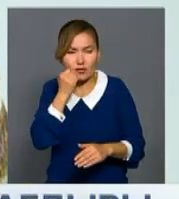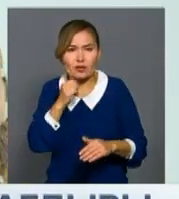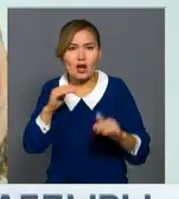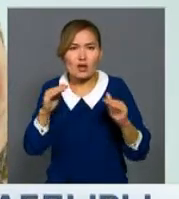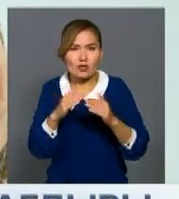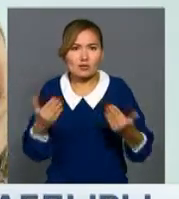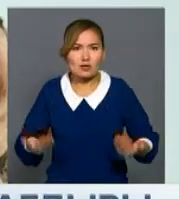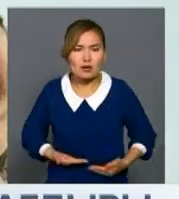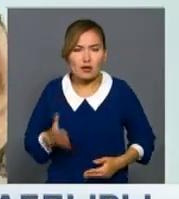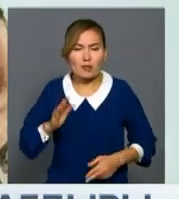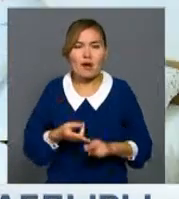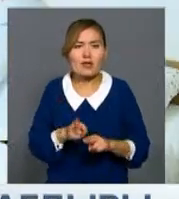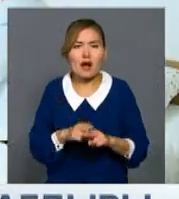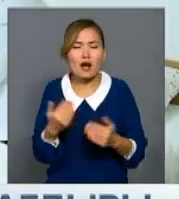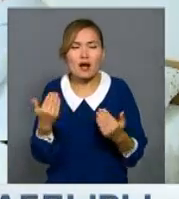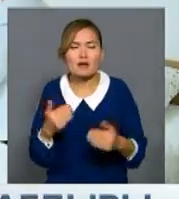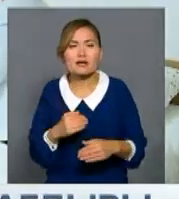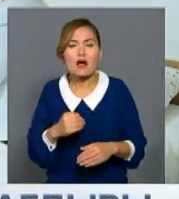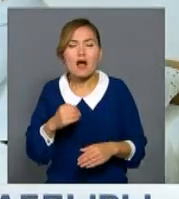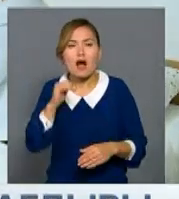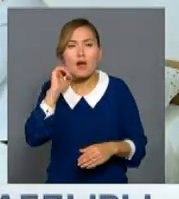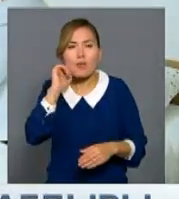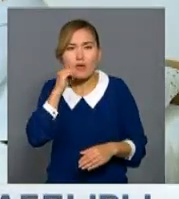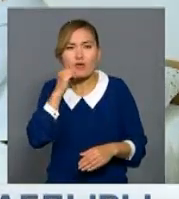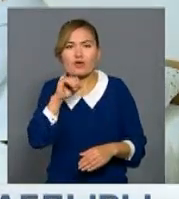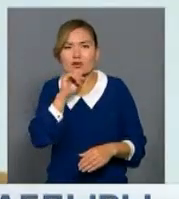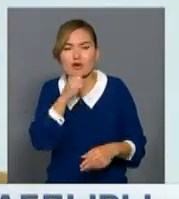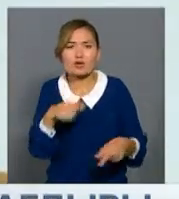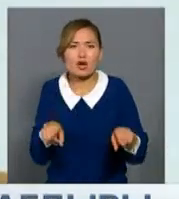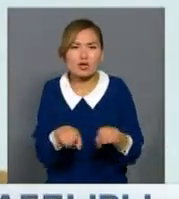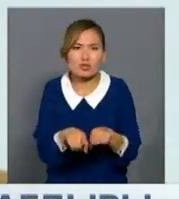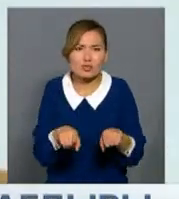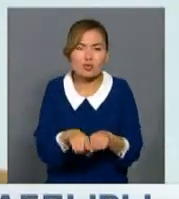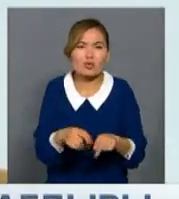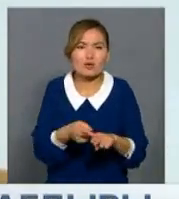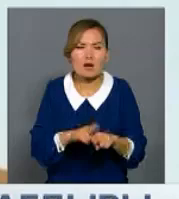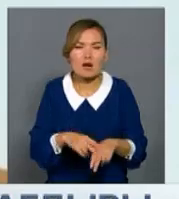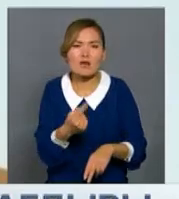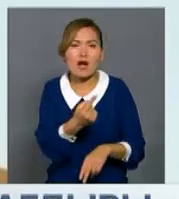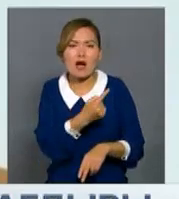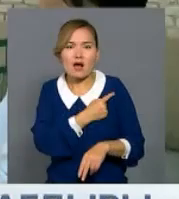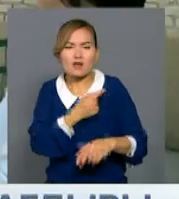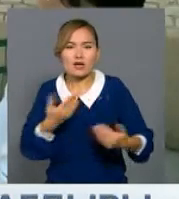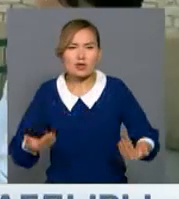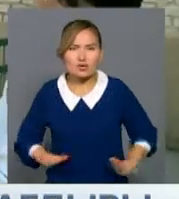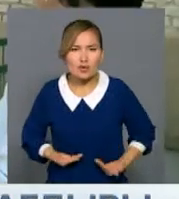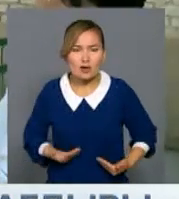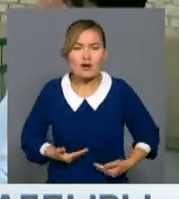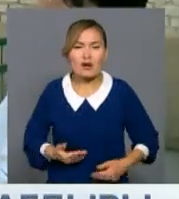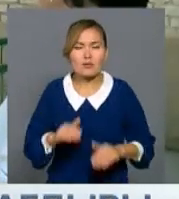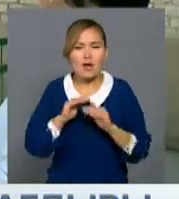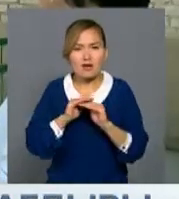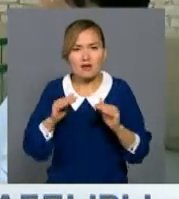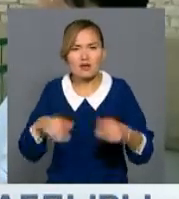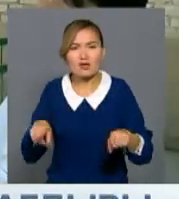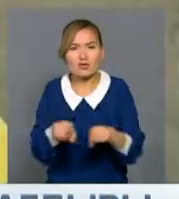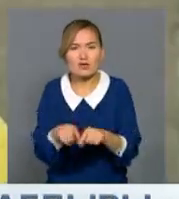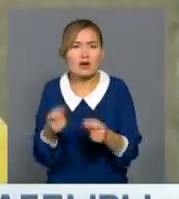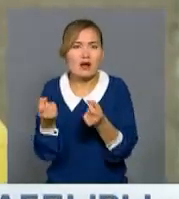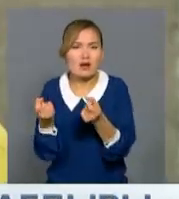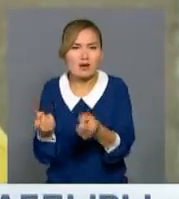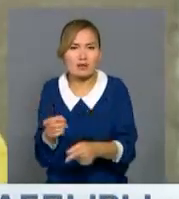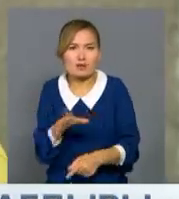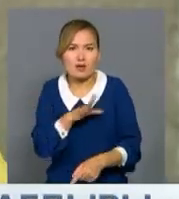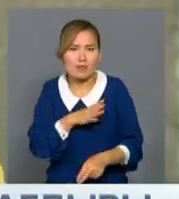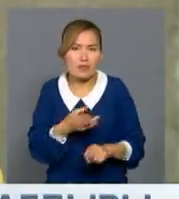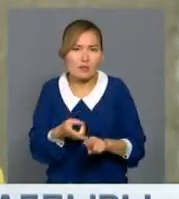күті өзінде, Қария мен Тадырла 87 жастағы Загипа Бимаханова мен Беспаланың анасы Түлеш Күйіріқпайваныңда таспауыр балылары